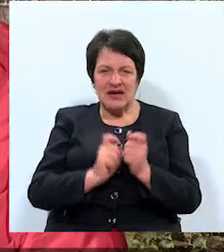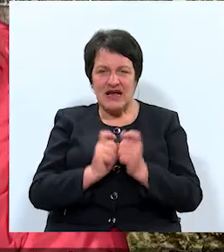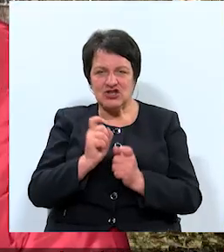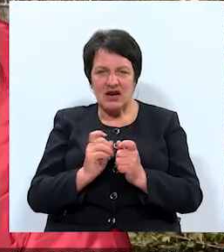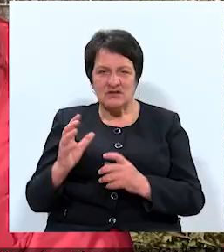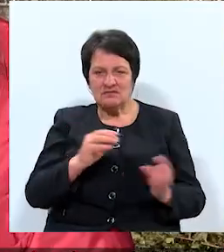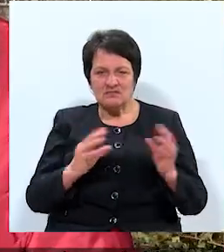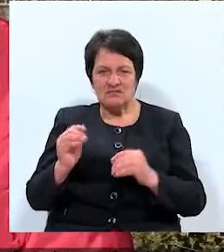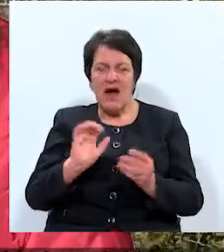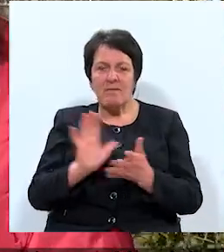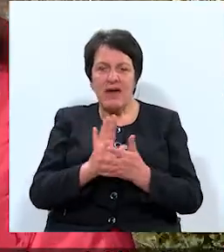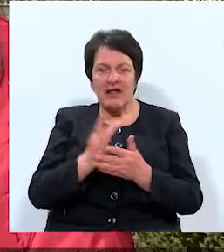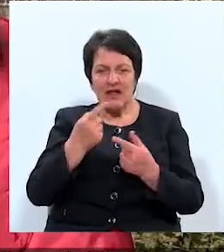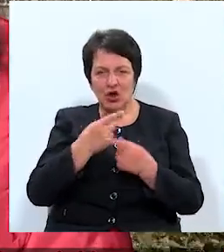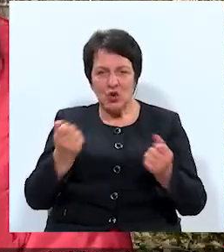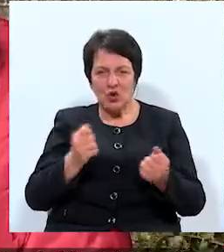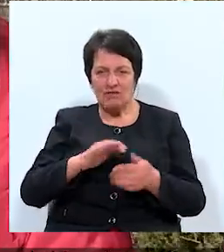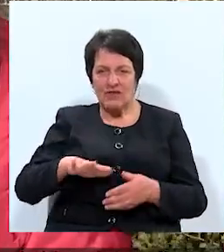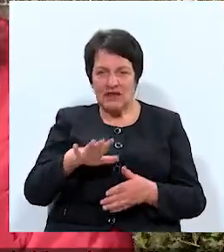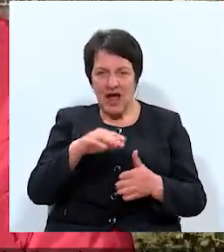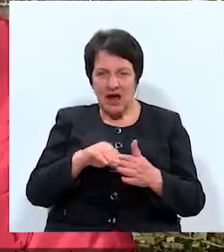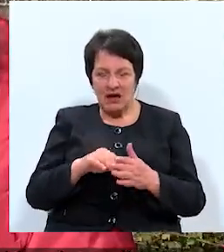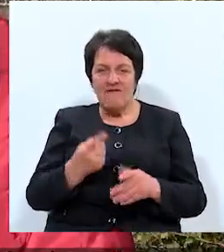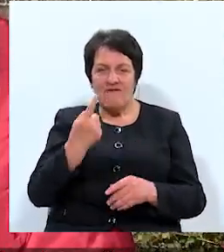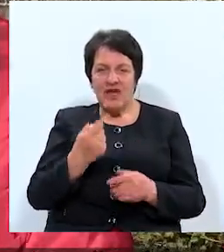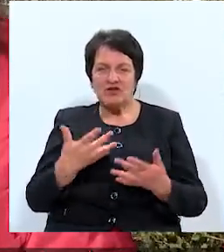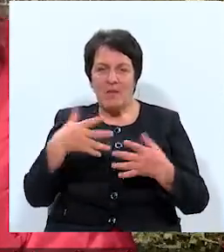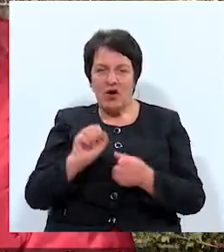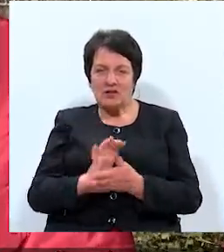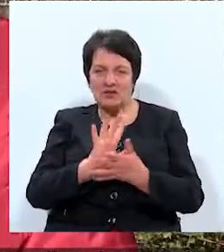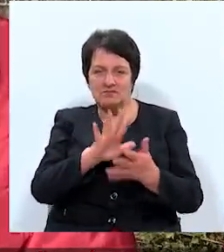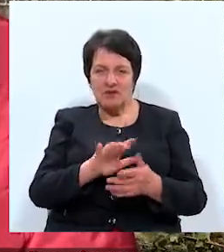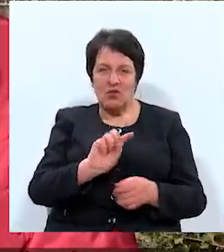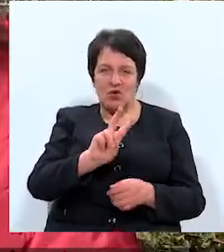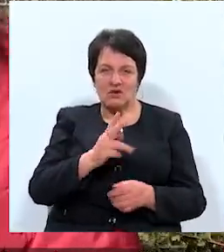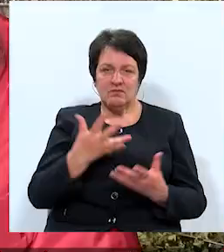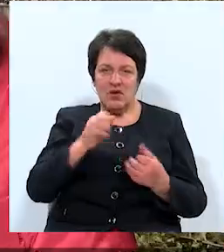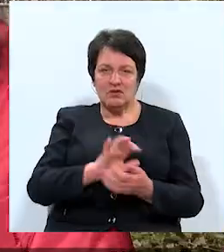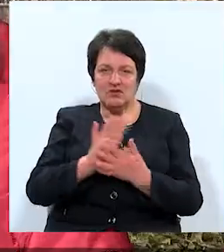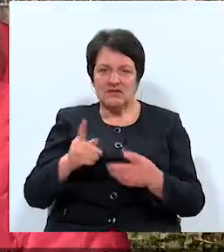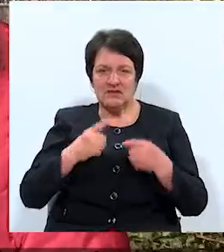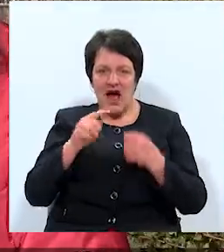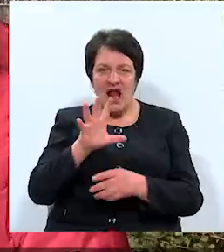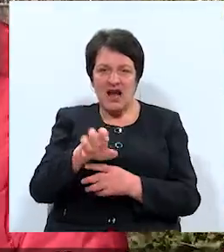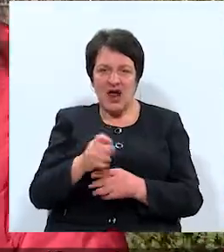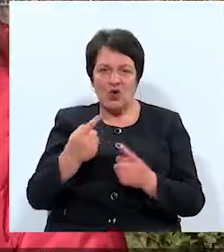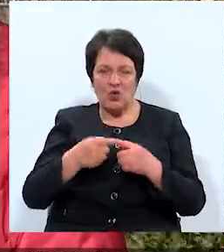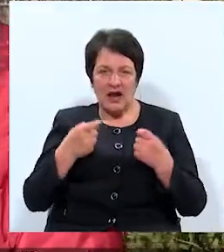mēdīju vidē. Viens politikas uz otru mazāk rei un kliets